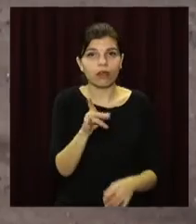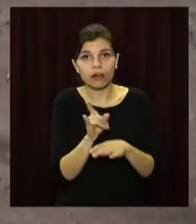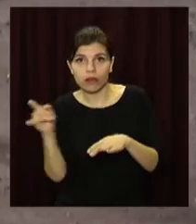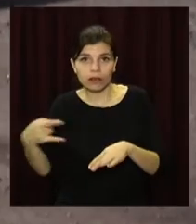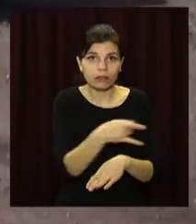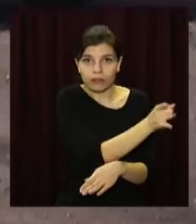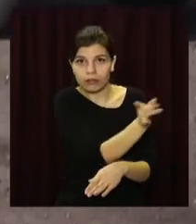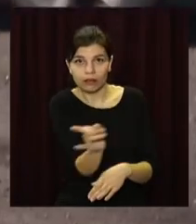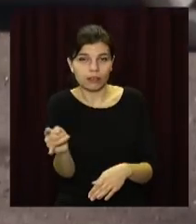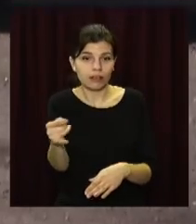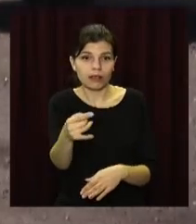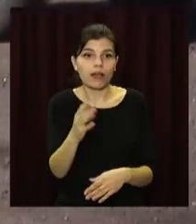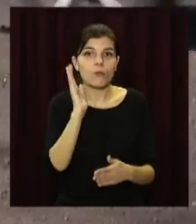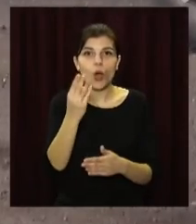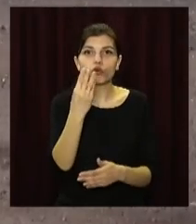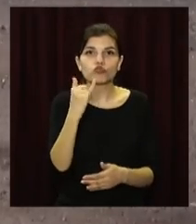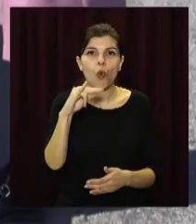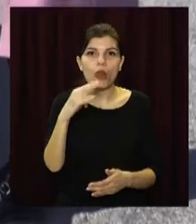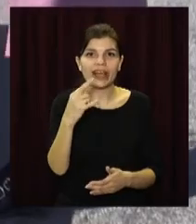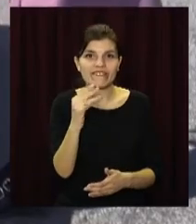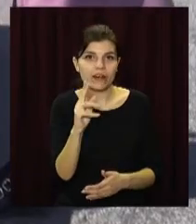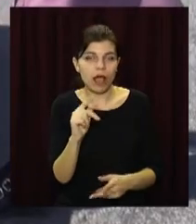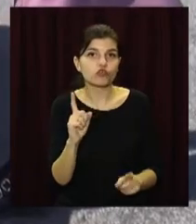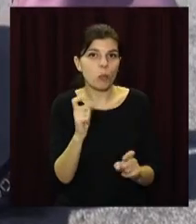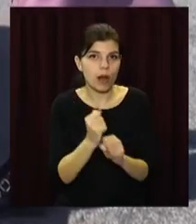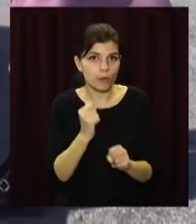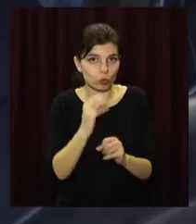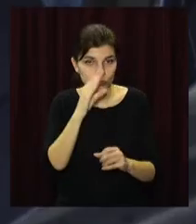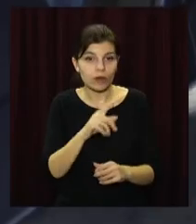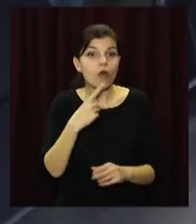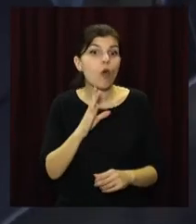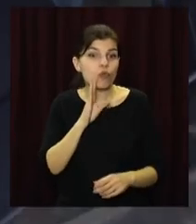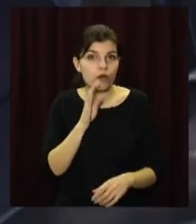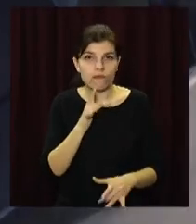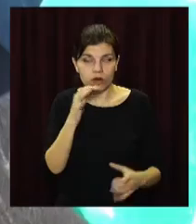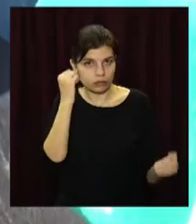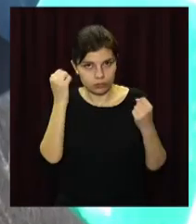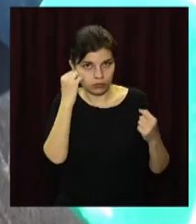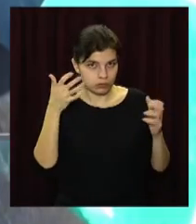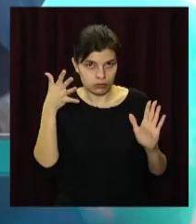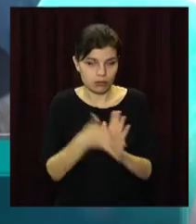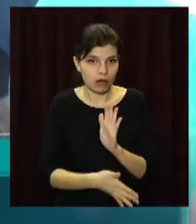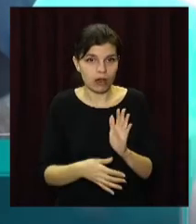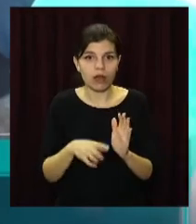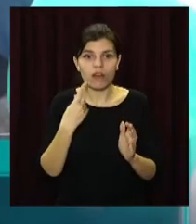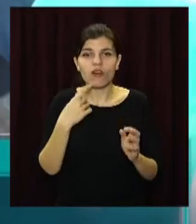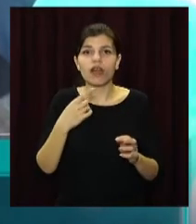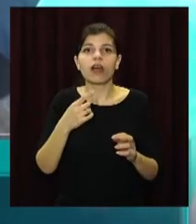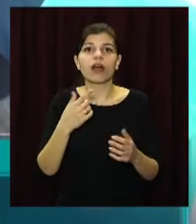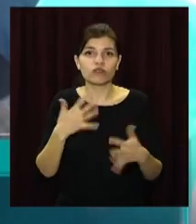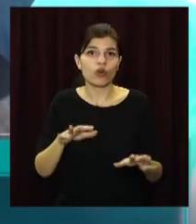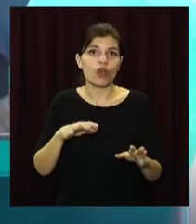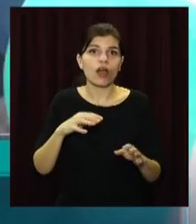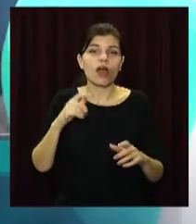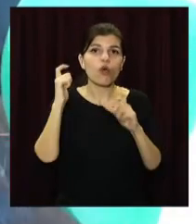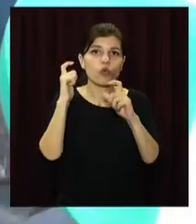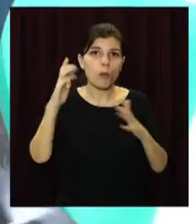усіяна дорога на Шульгівку, та встигнути на роботу. Каже, такі ранкові квести завдають багато клопоту. Дорога поплила, її роздавили фурами, все,